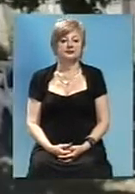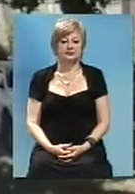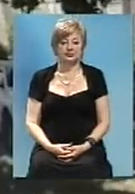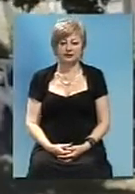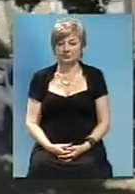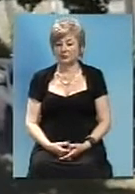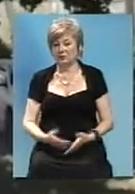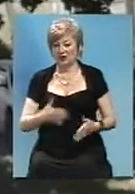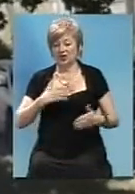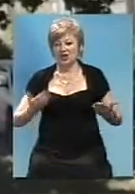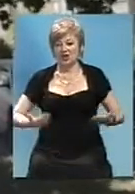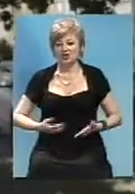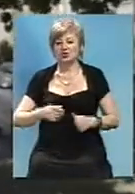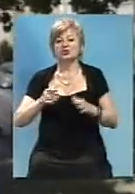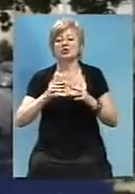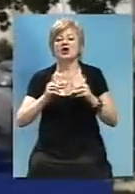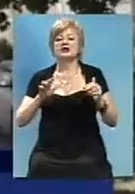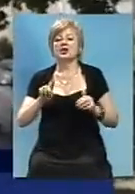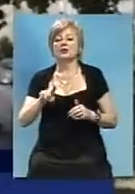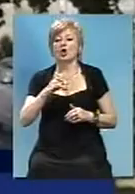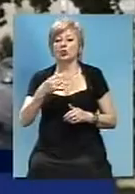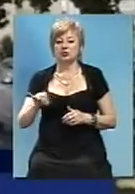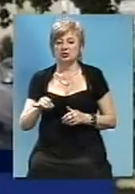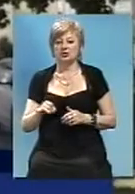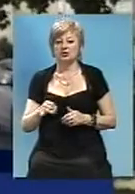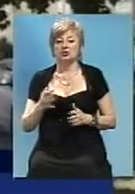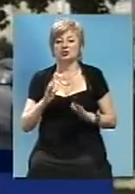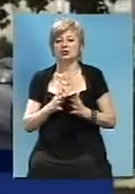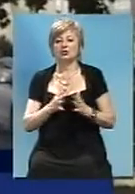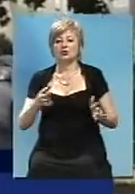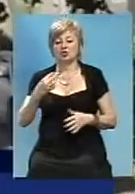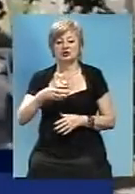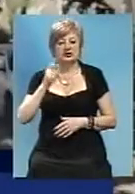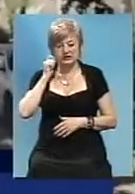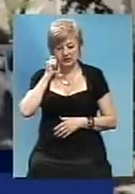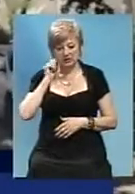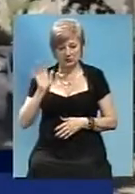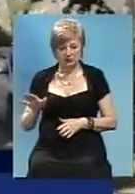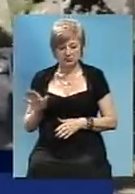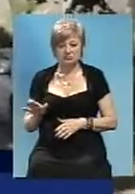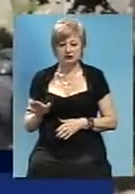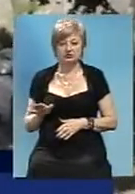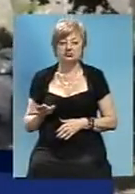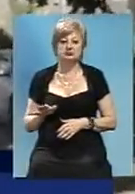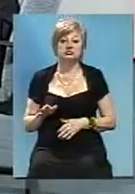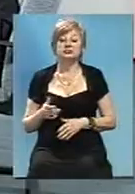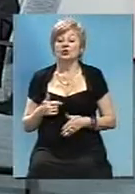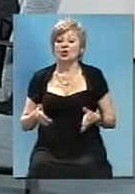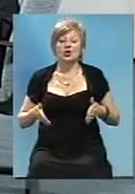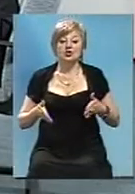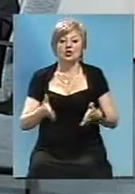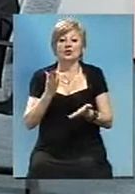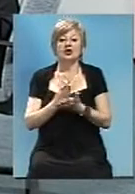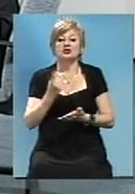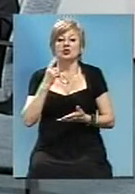я житель Днепрорудного, живу і роботаю в Днепрорудному вже більше 50 років. В плані дорог у нас є одна